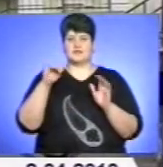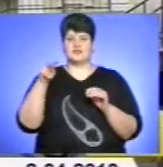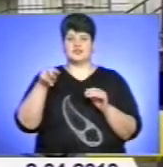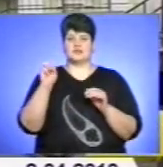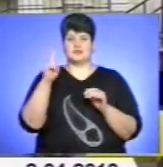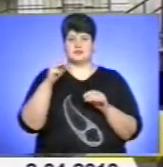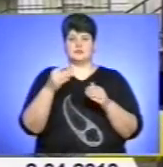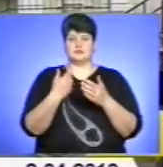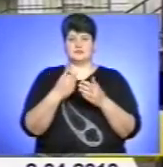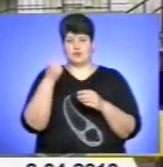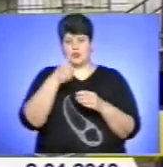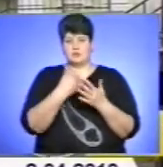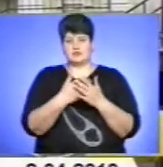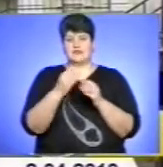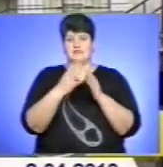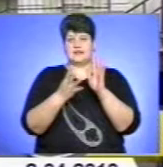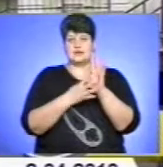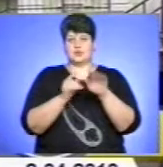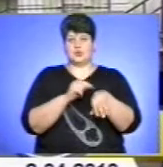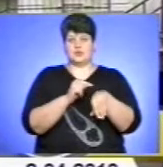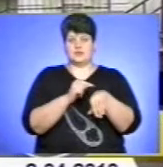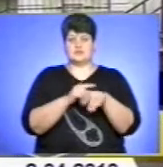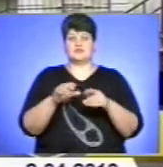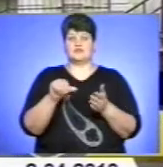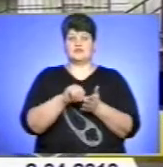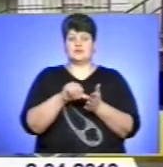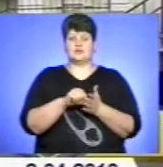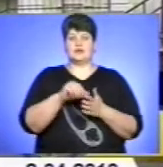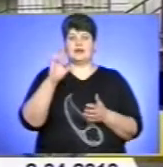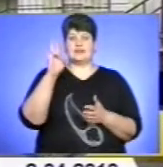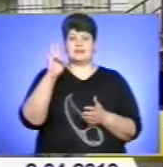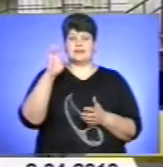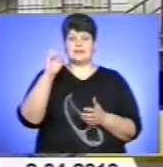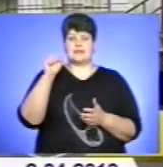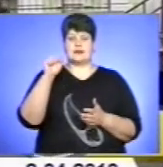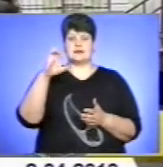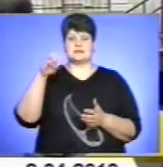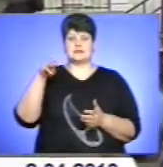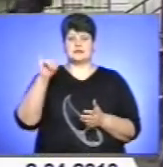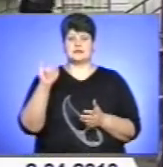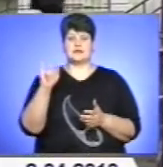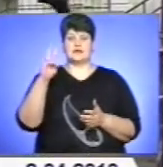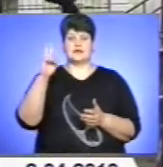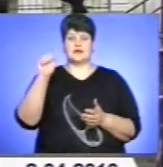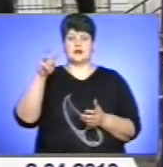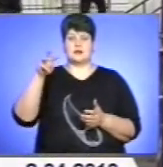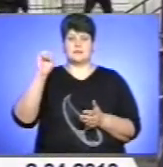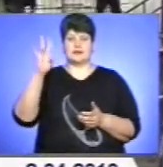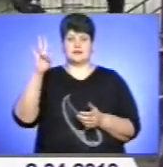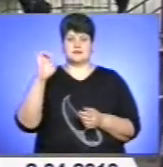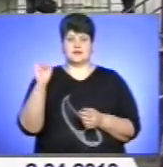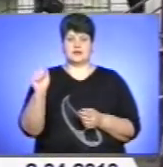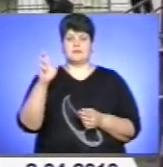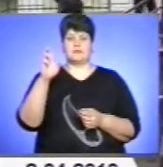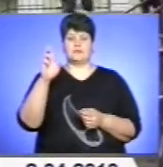близько 19 години 30 хвилин під час виступу гурту Потапа та Насті Каменських в місті Тернополі в Палаці культури Березіль ім. Леся Курбоса